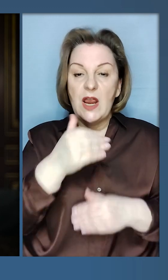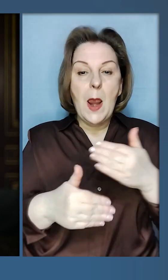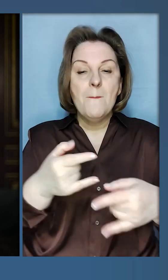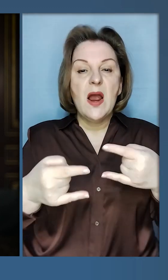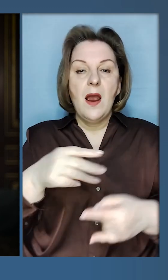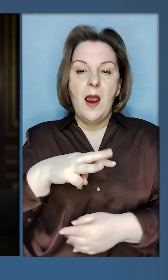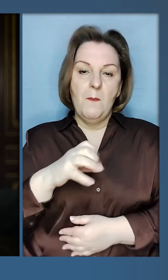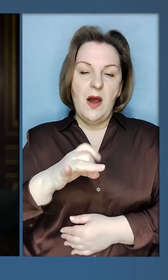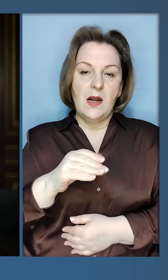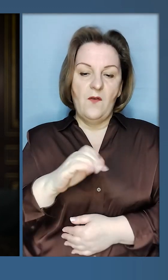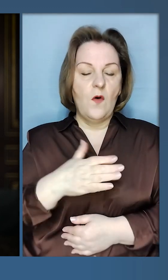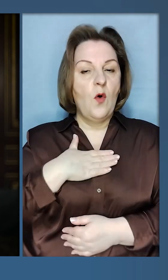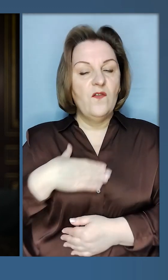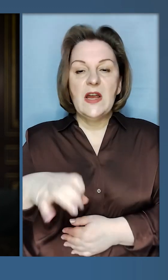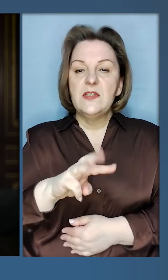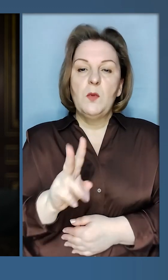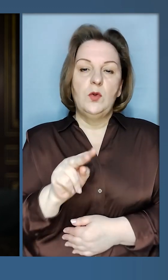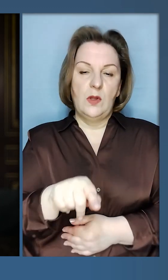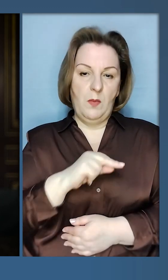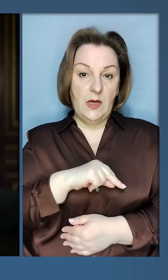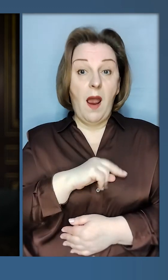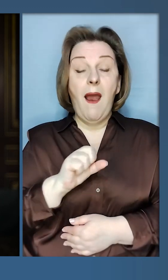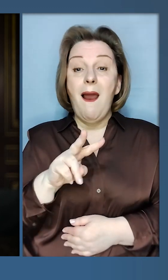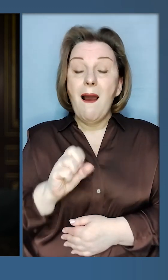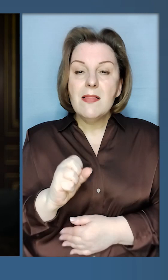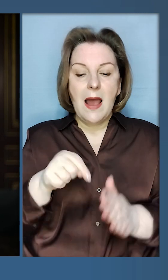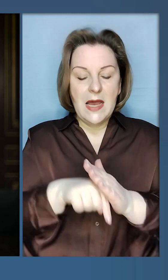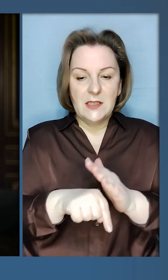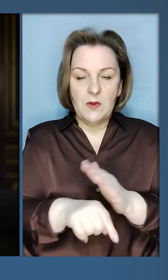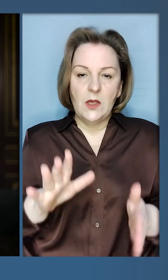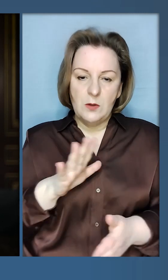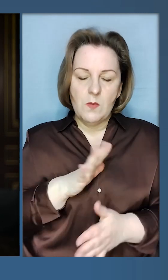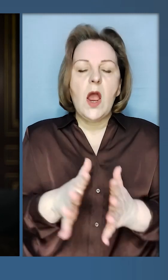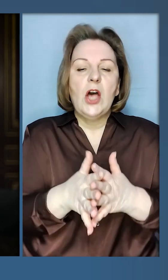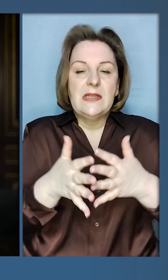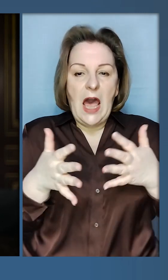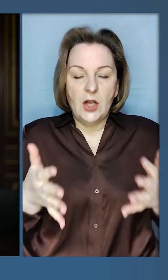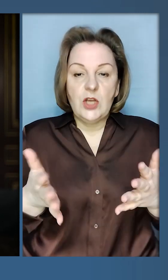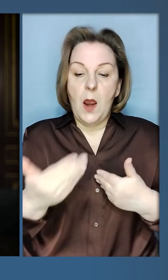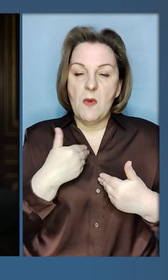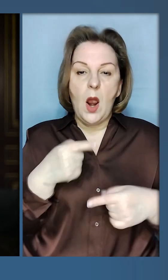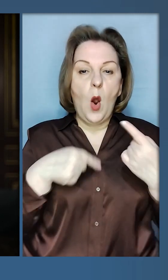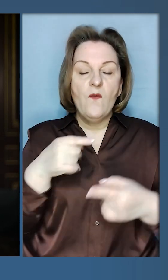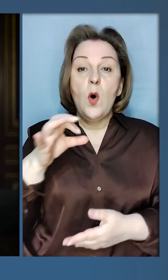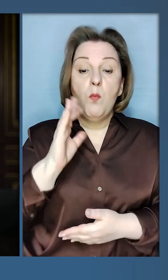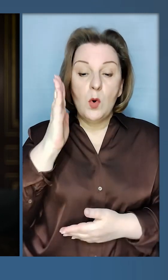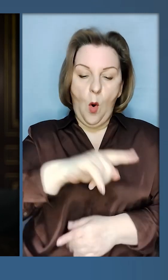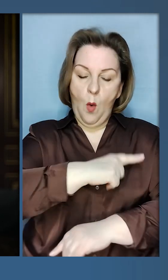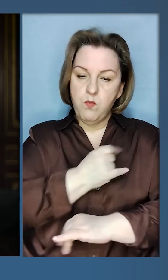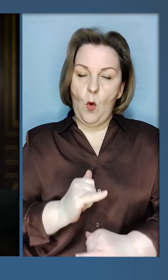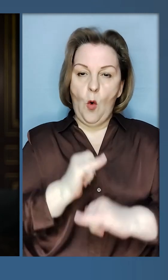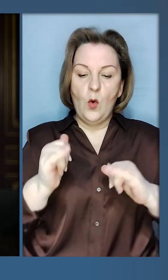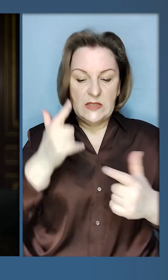марафону. Вдячність усім, хто працює у ньому. Але зміст був значно ширшим. Ми говорили про